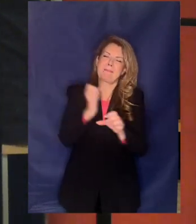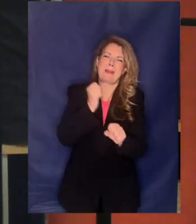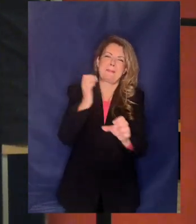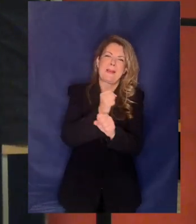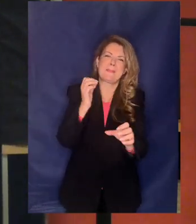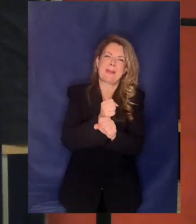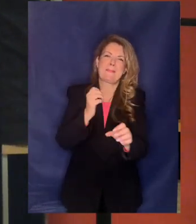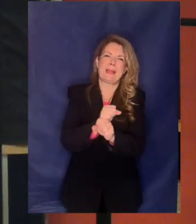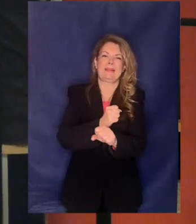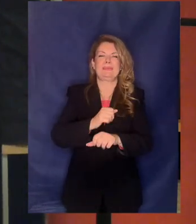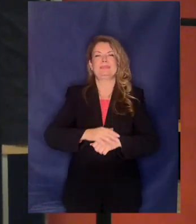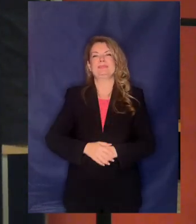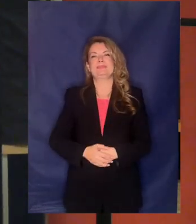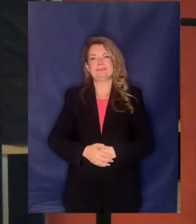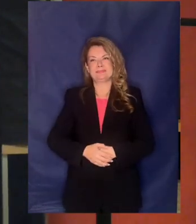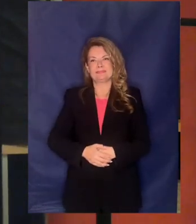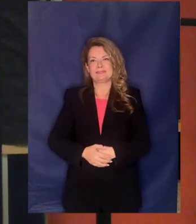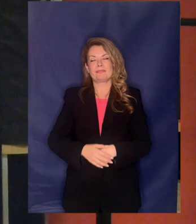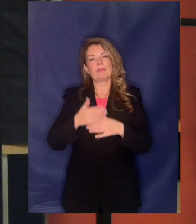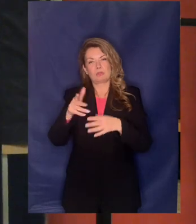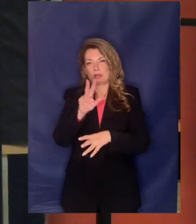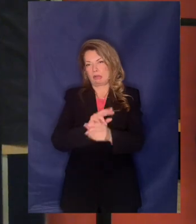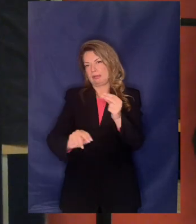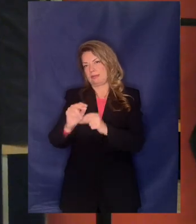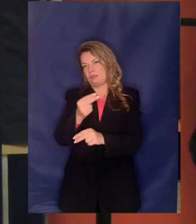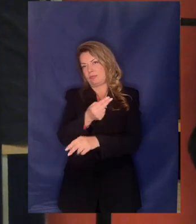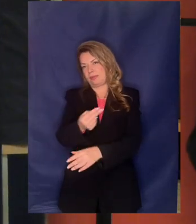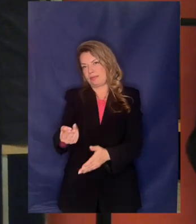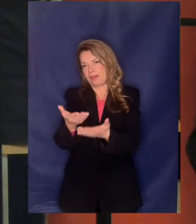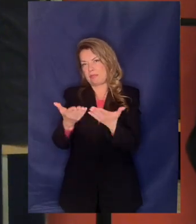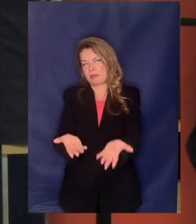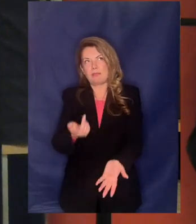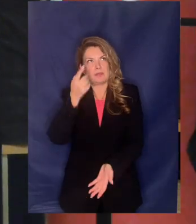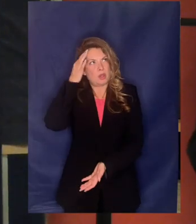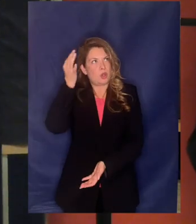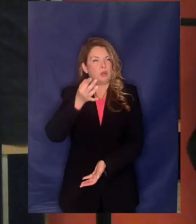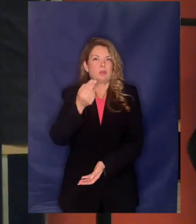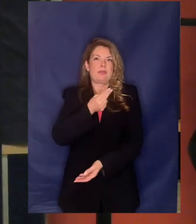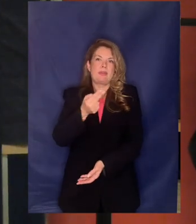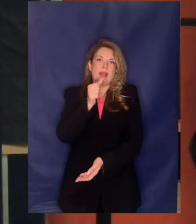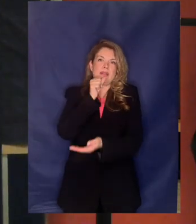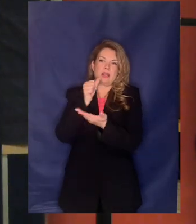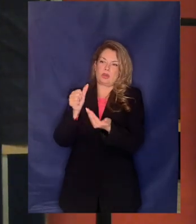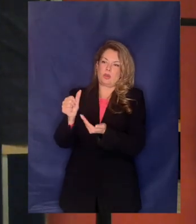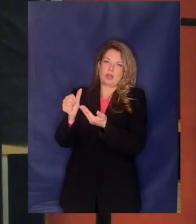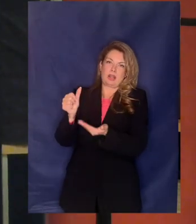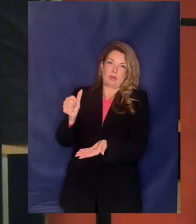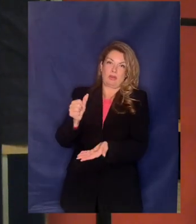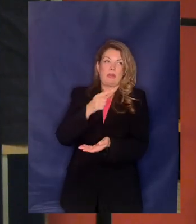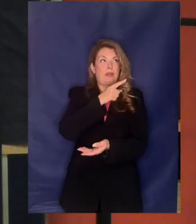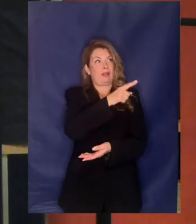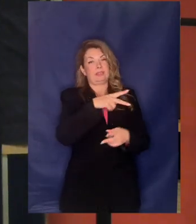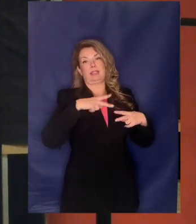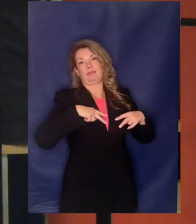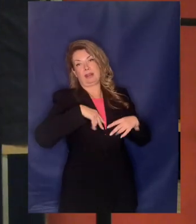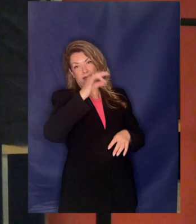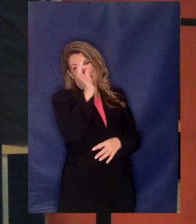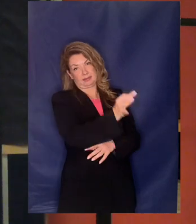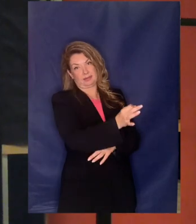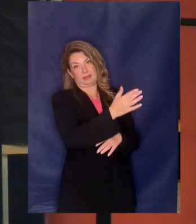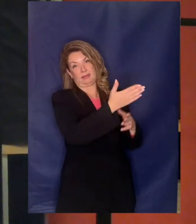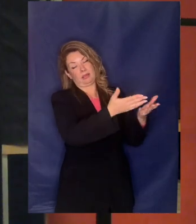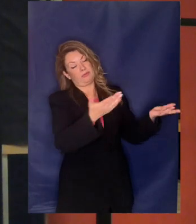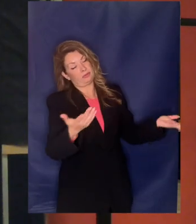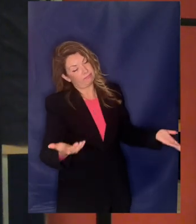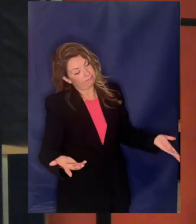Λοιπόν, για να συζητήσουμε έτσι τα αυτονόητα μιας άριστης κυβέρνησης που θέλει να ιδιωτικοποιήσει